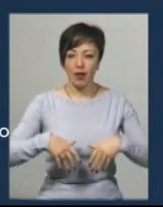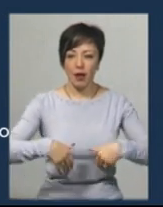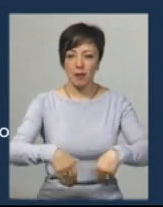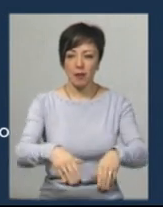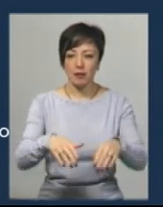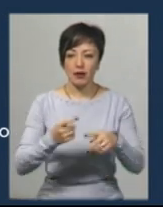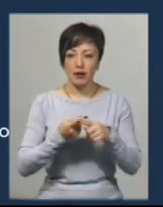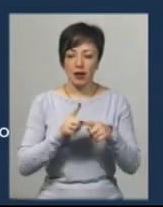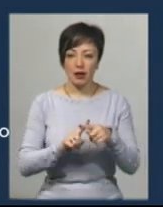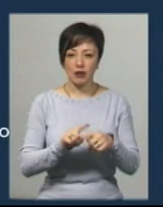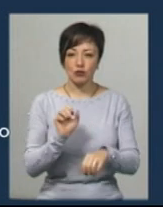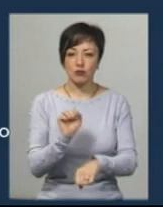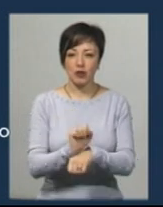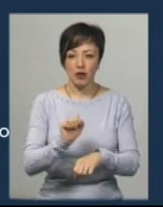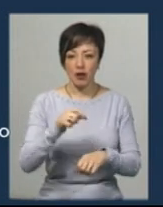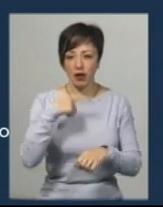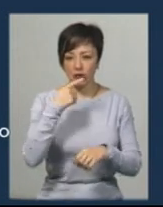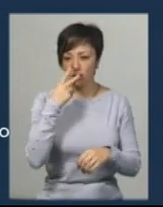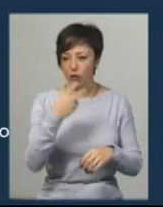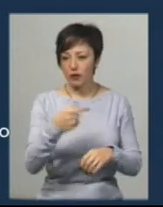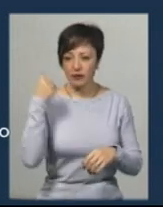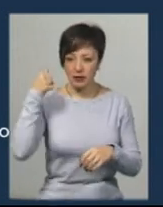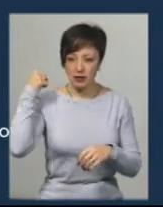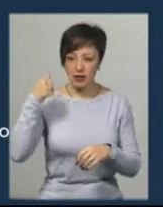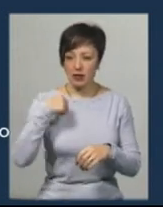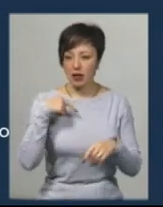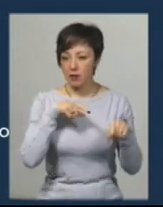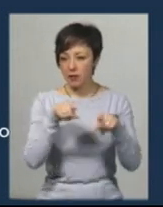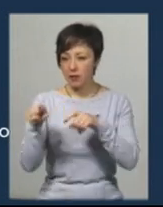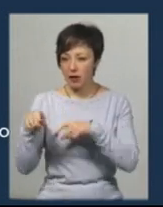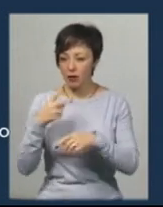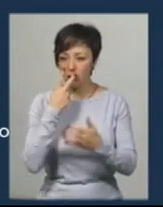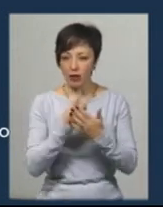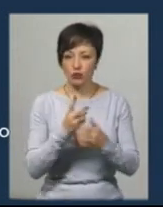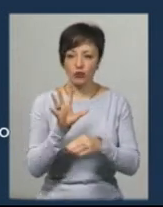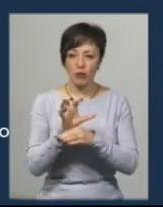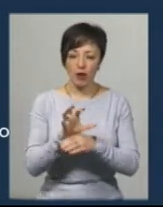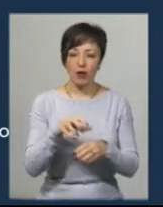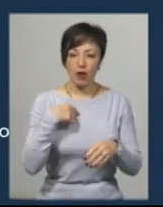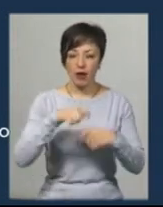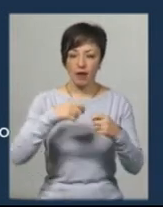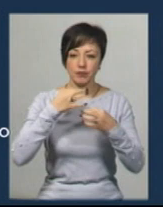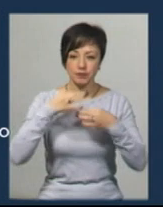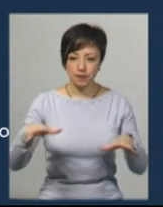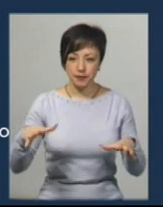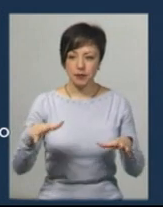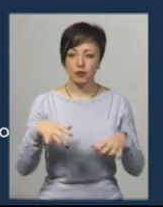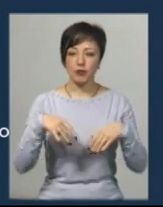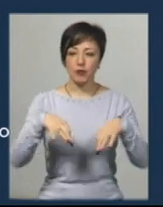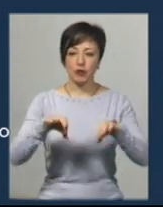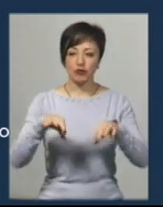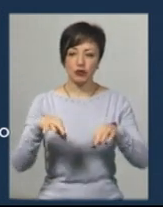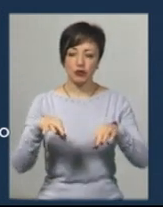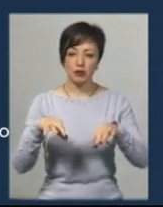Я зупиняюся, дядько показує, подивись назад, я вибігаю, бачу собака, я його відв'язую, тут машина з